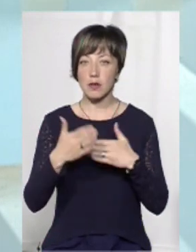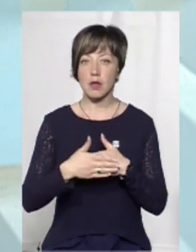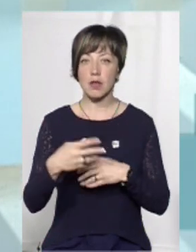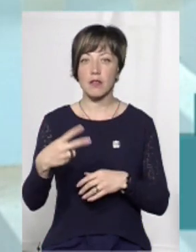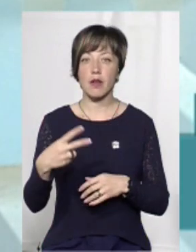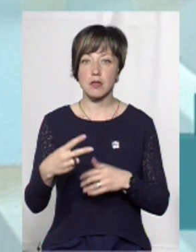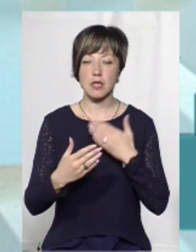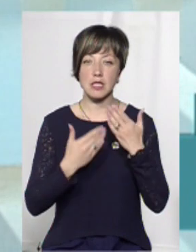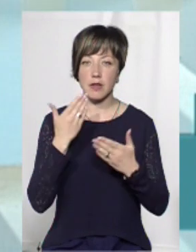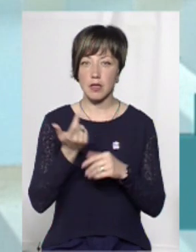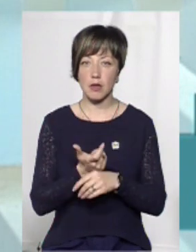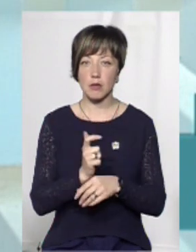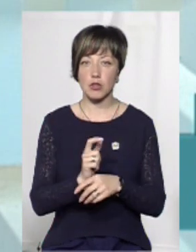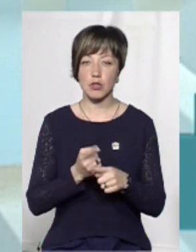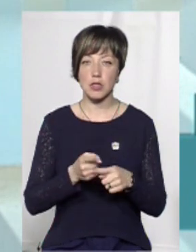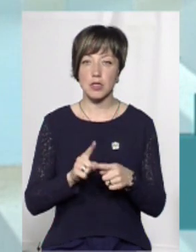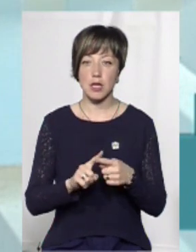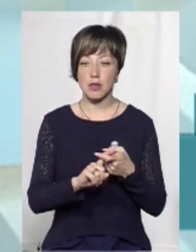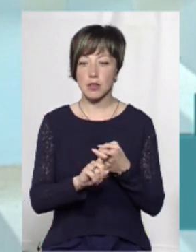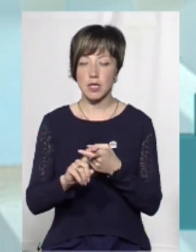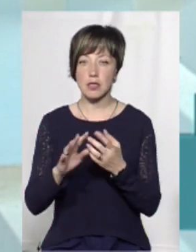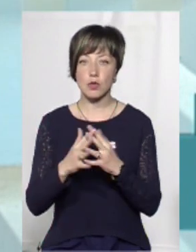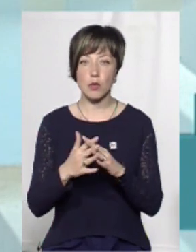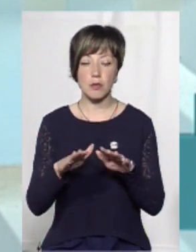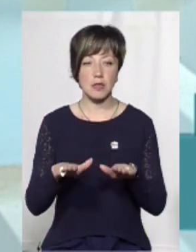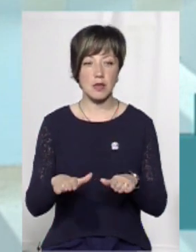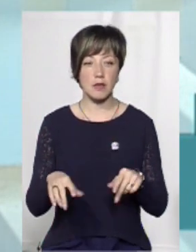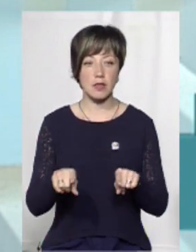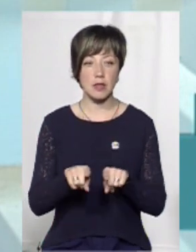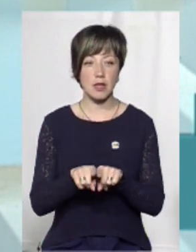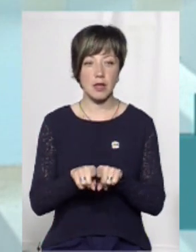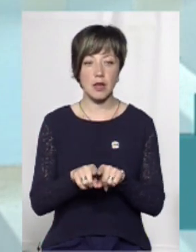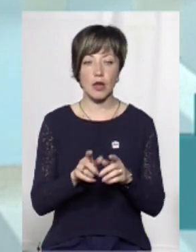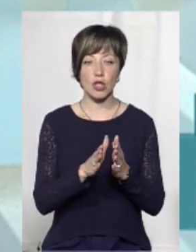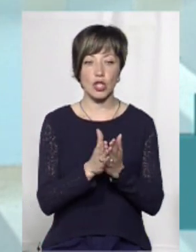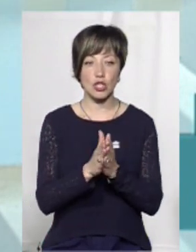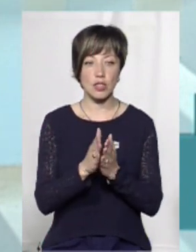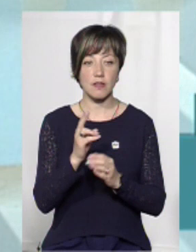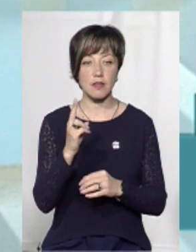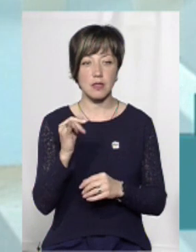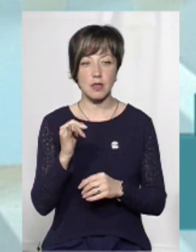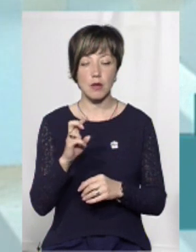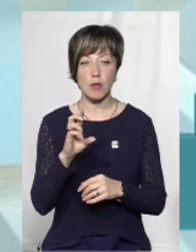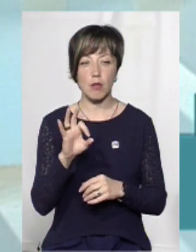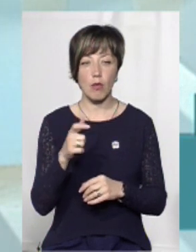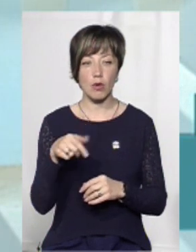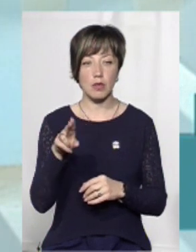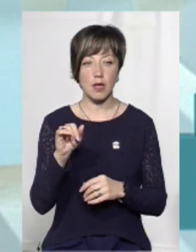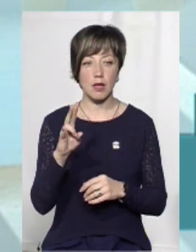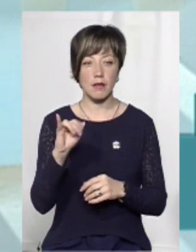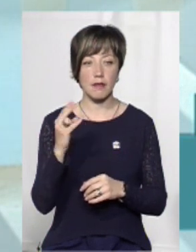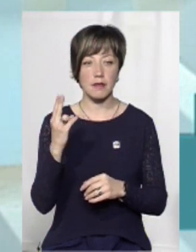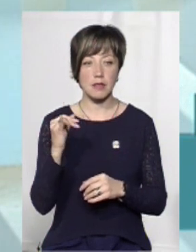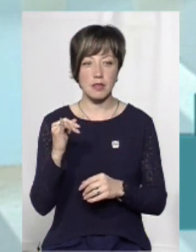20 звернень. Найбільше це стосувало сільської місцевості, це такі як Книжківці, Богданівці та